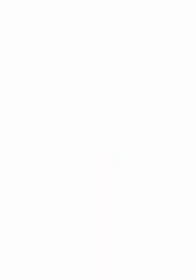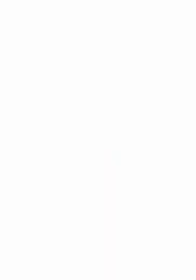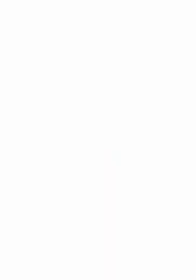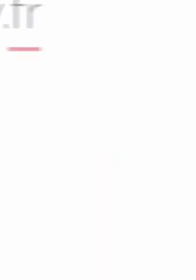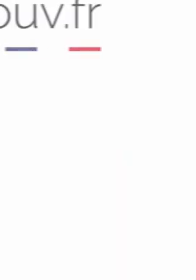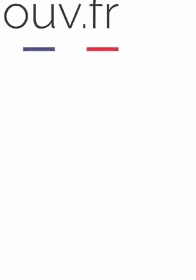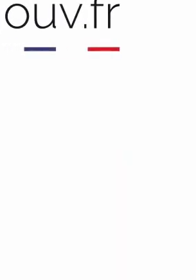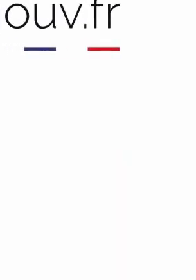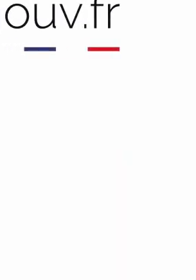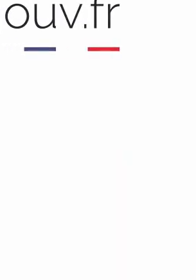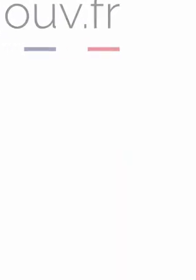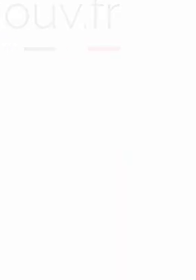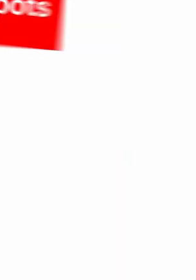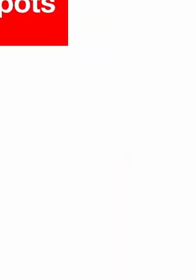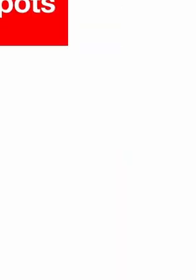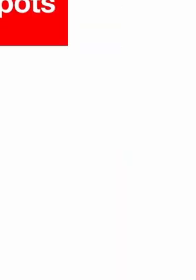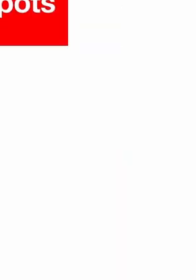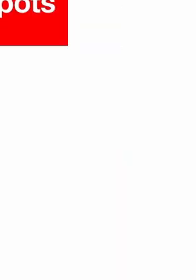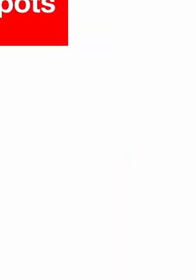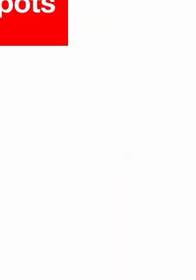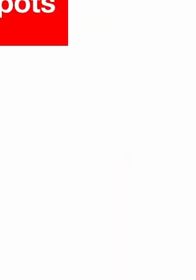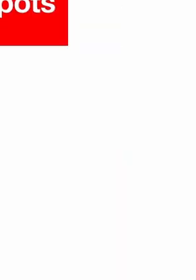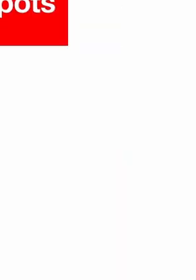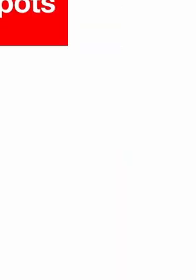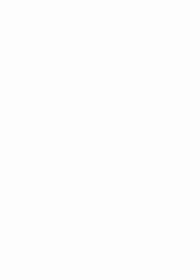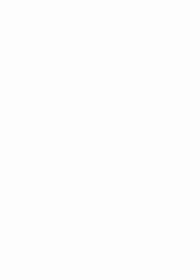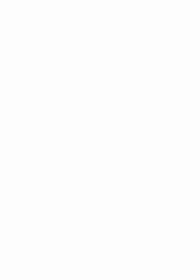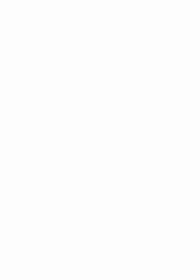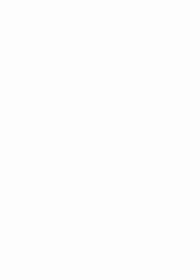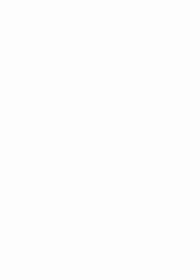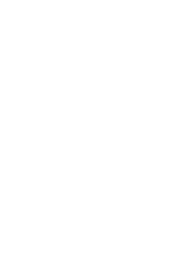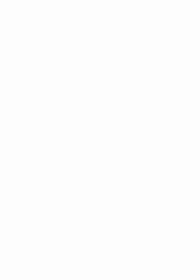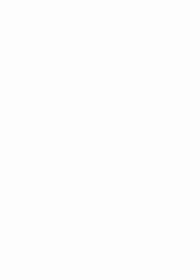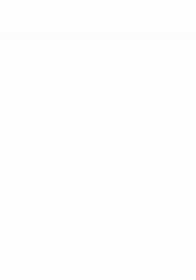Merci d'avoir regardé cette vidéo !